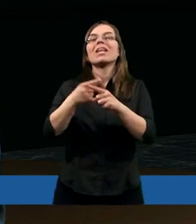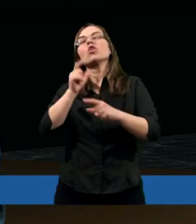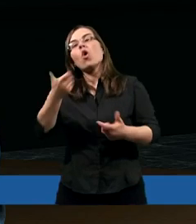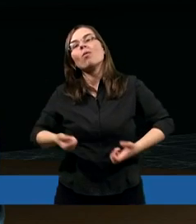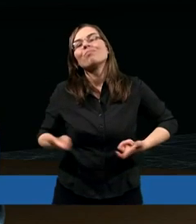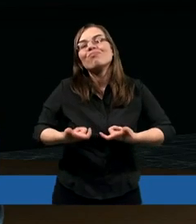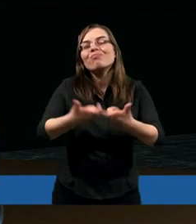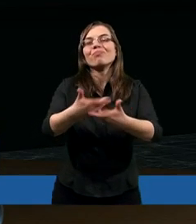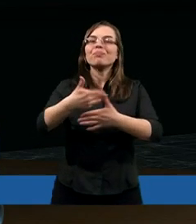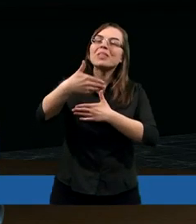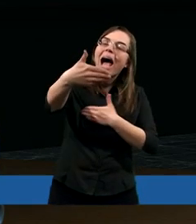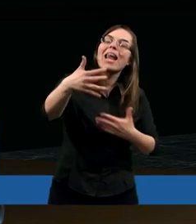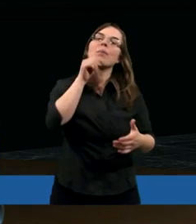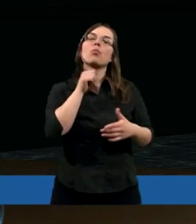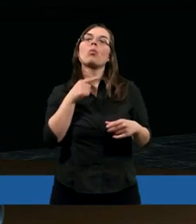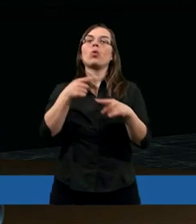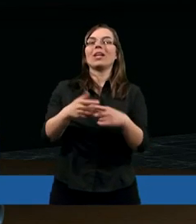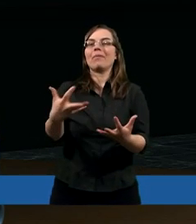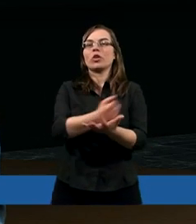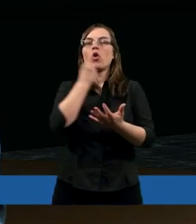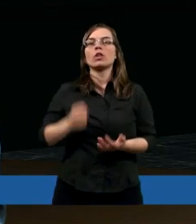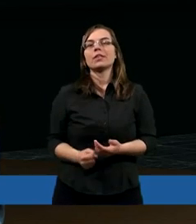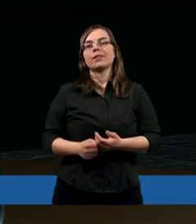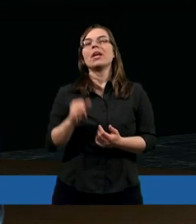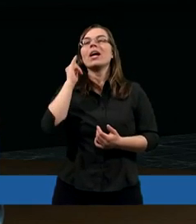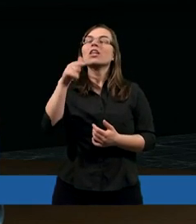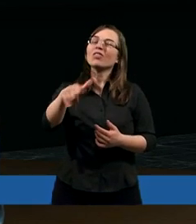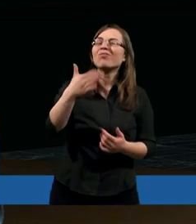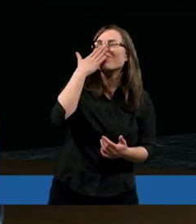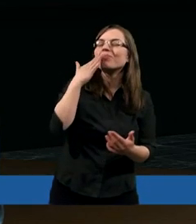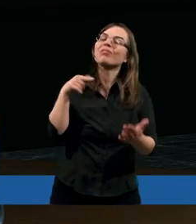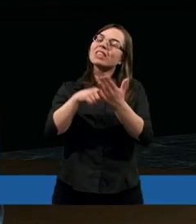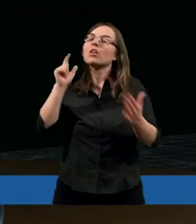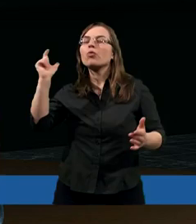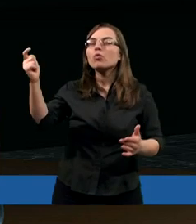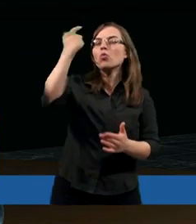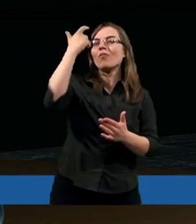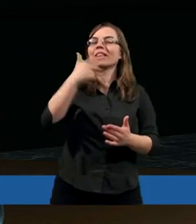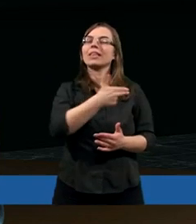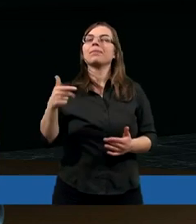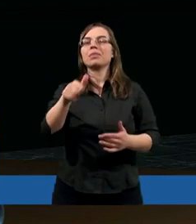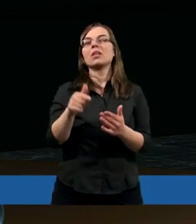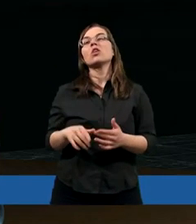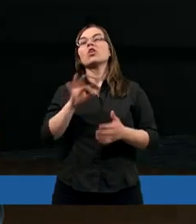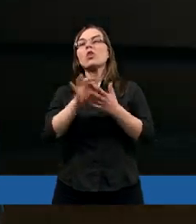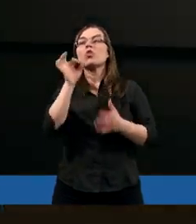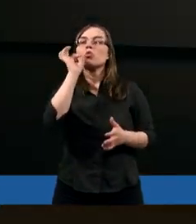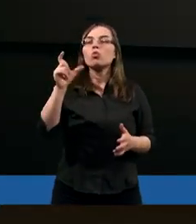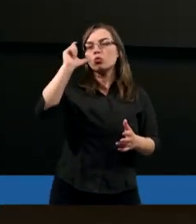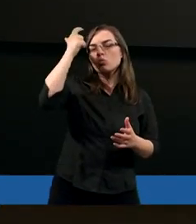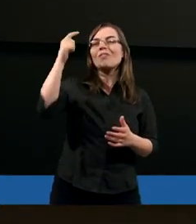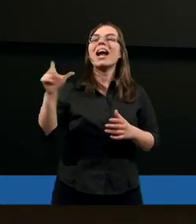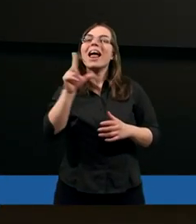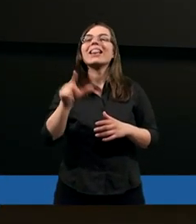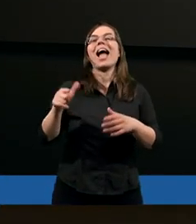zamierza wypełnić. I to chyba sedno tego. Czyli dobry duchowy lider to ten,